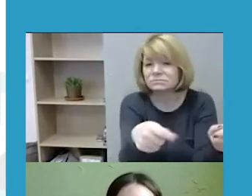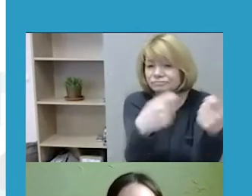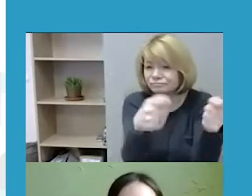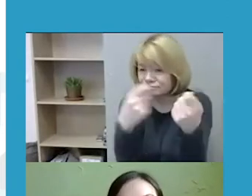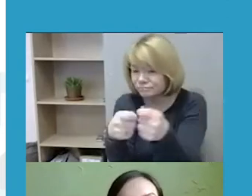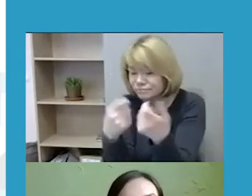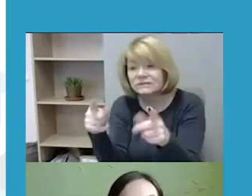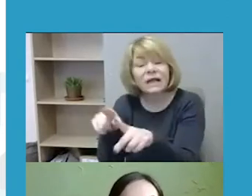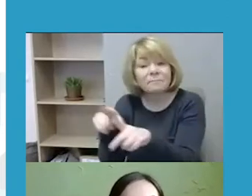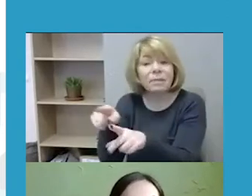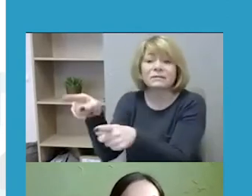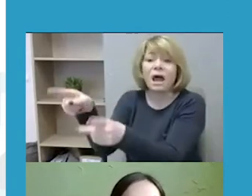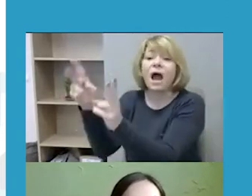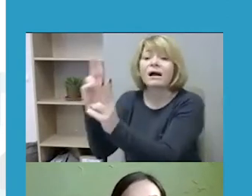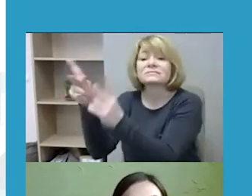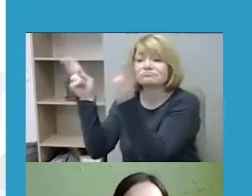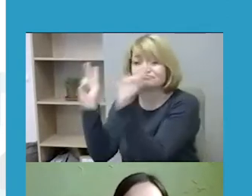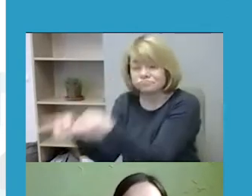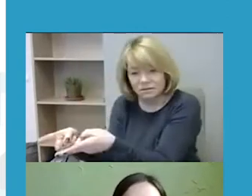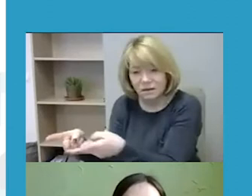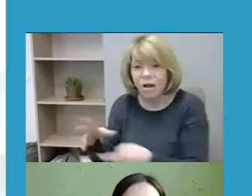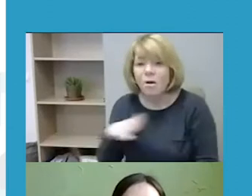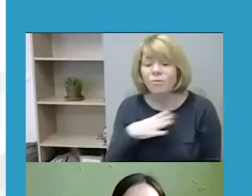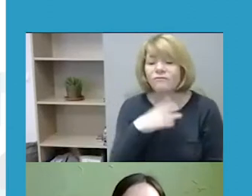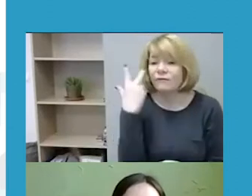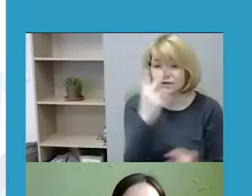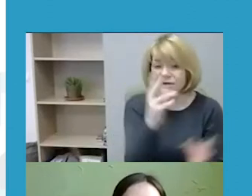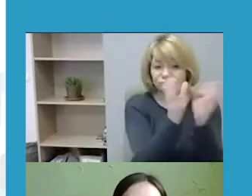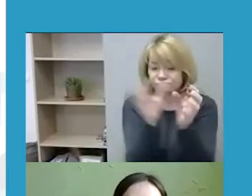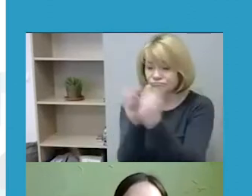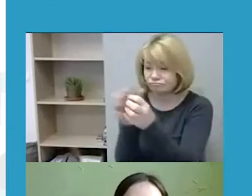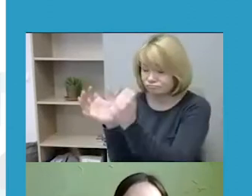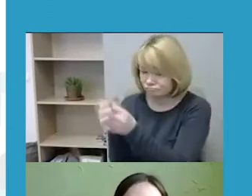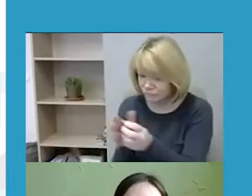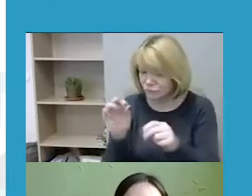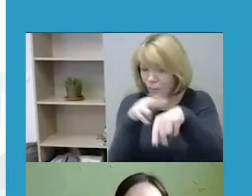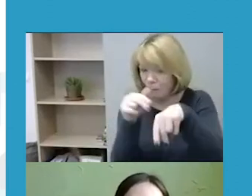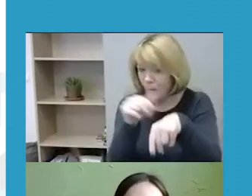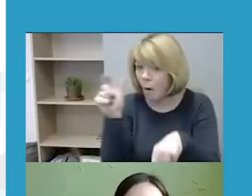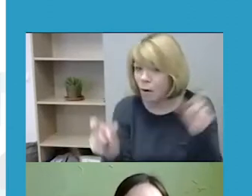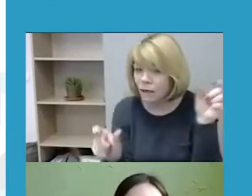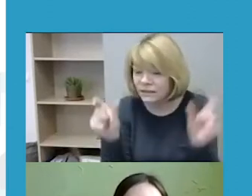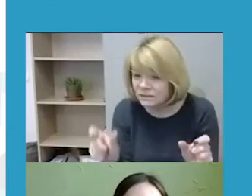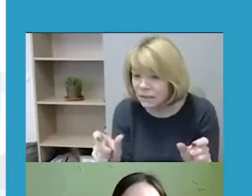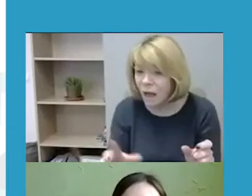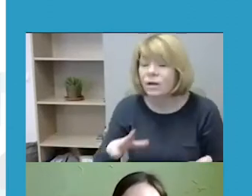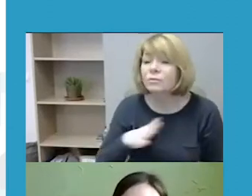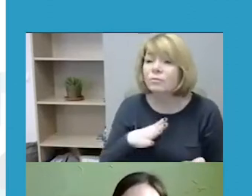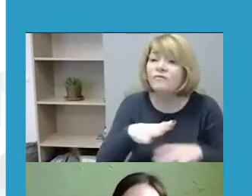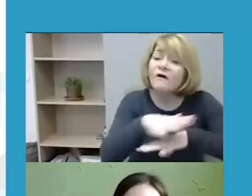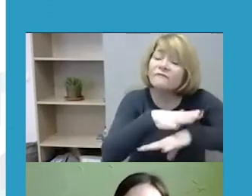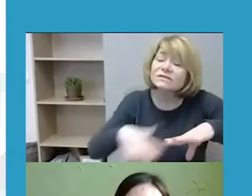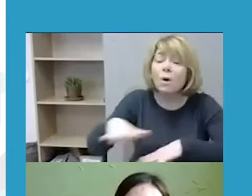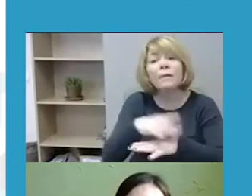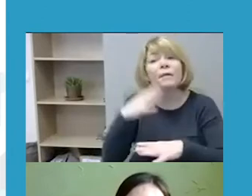nusikaltimu. atlikome tris fokus grupės su Teisės augos pareigūnais ir mūsų užsakymą buvo atlikta visuomenės nuomonės